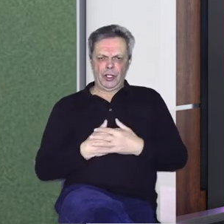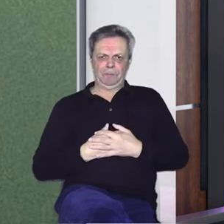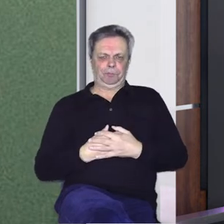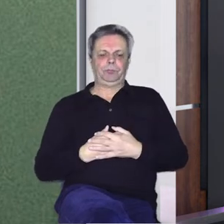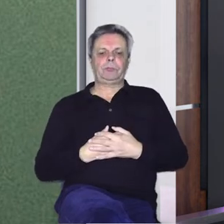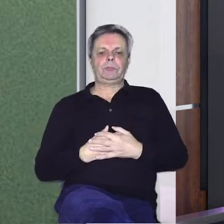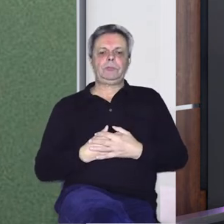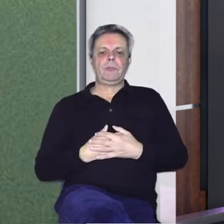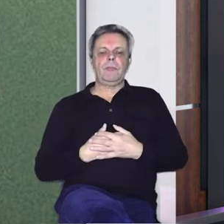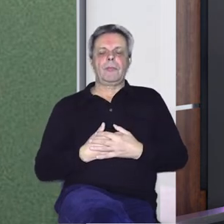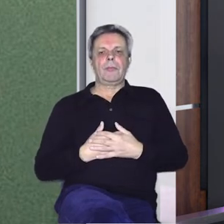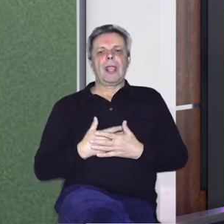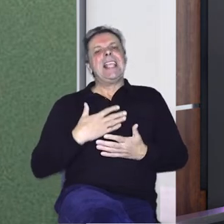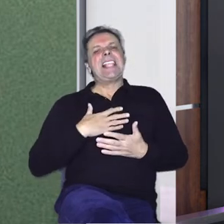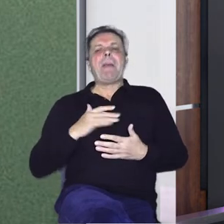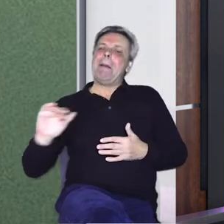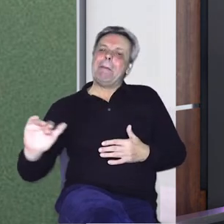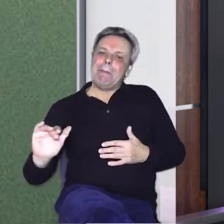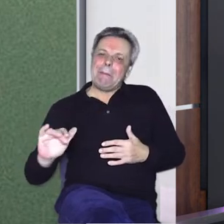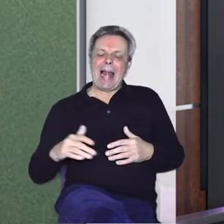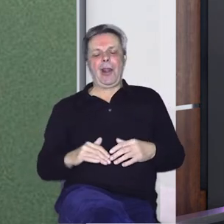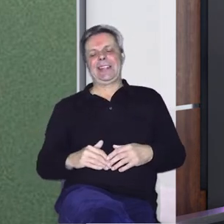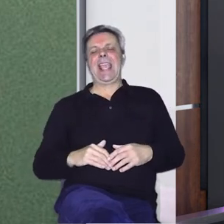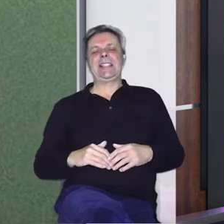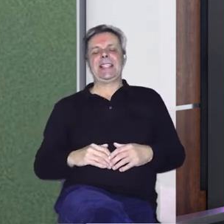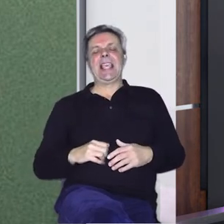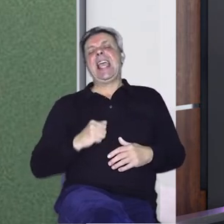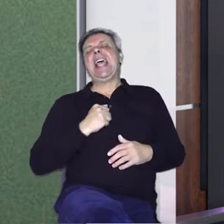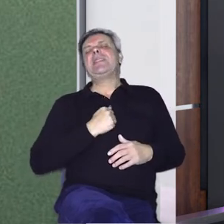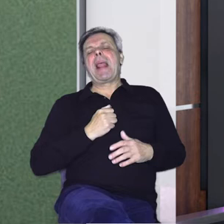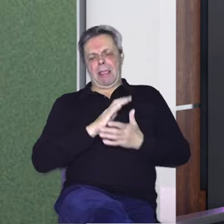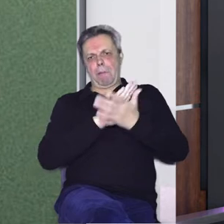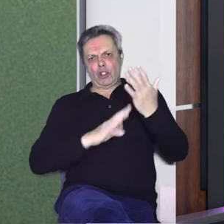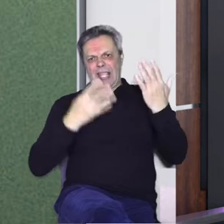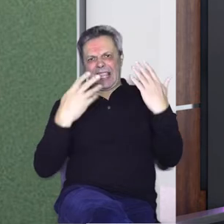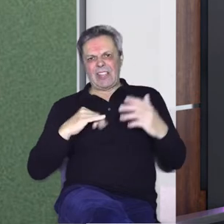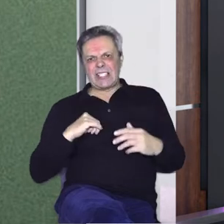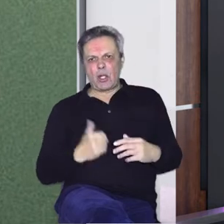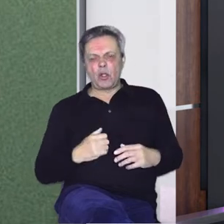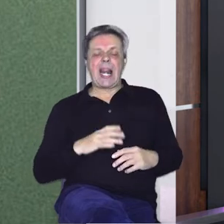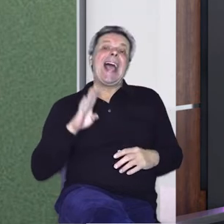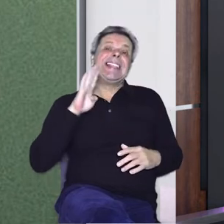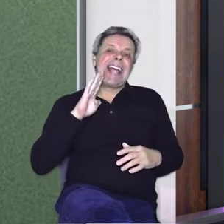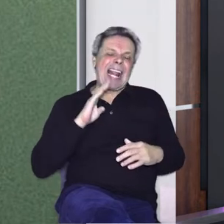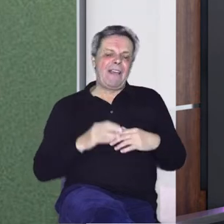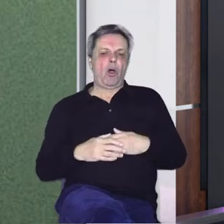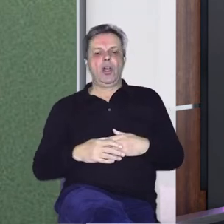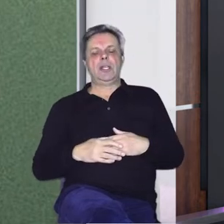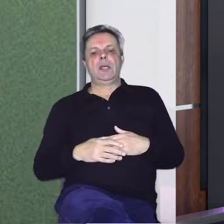malenima. Dakle, Split, početak 90. Sarajevo,